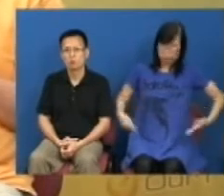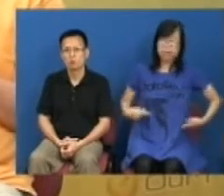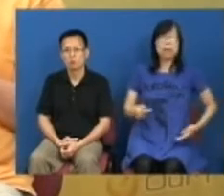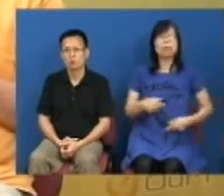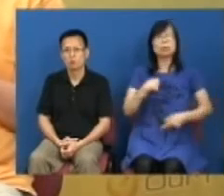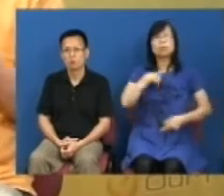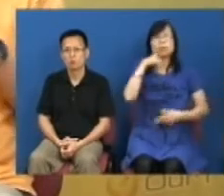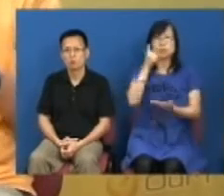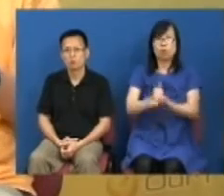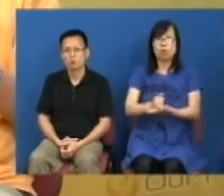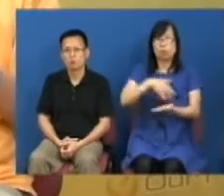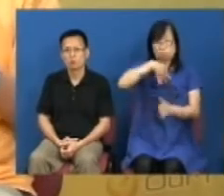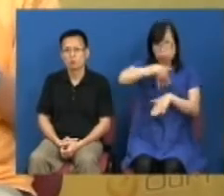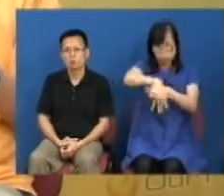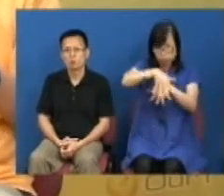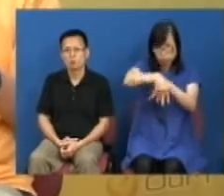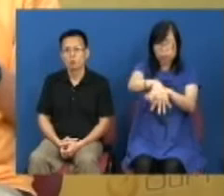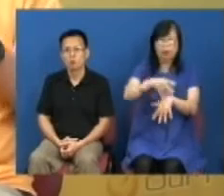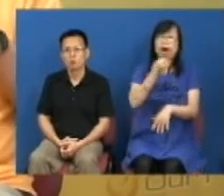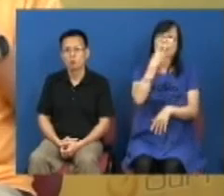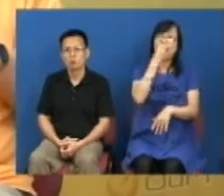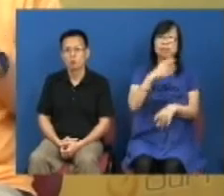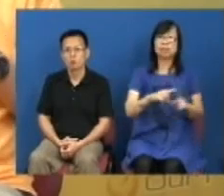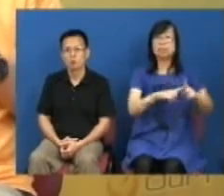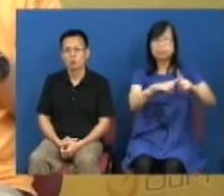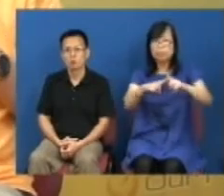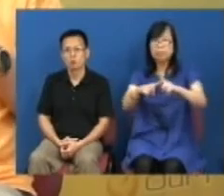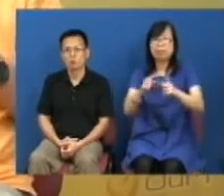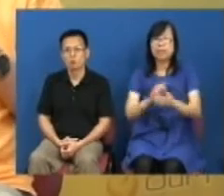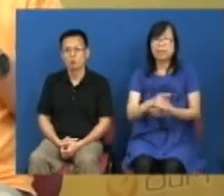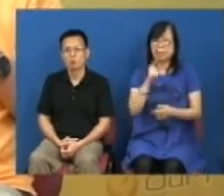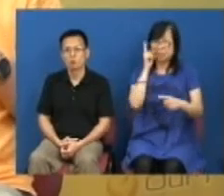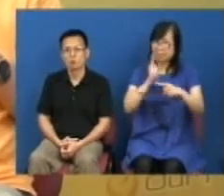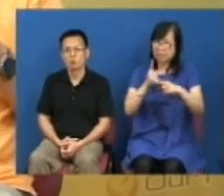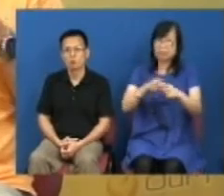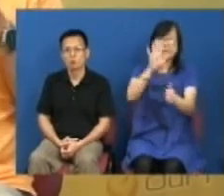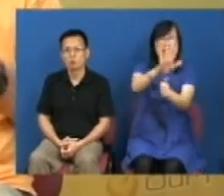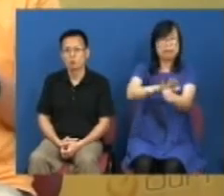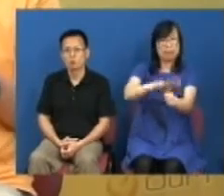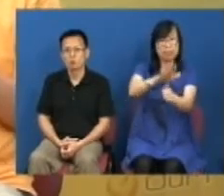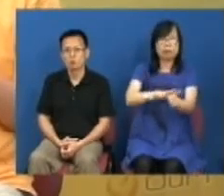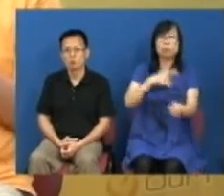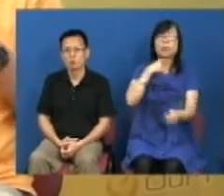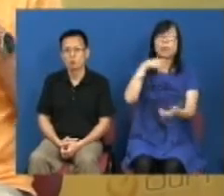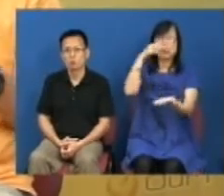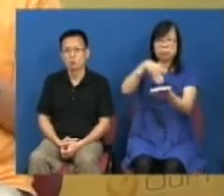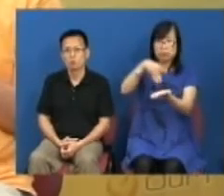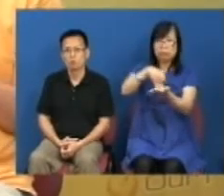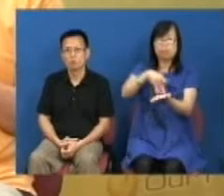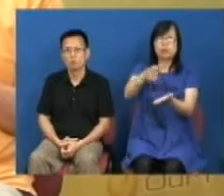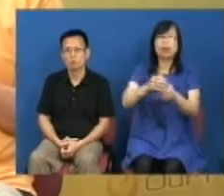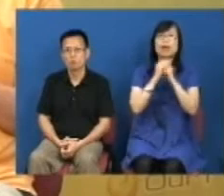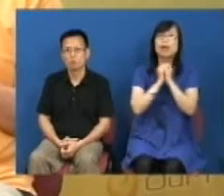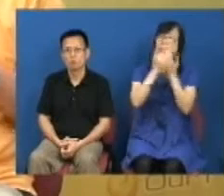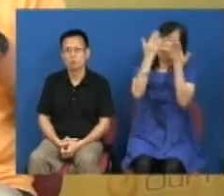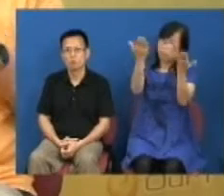参加七一游行所以香港市民即是善良的香港人你们一定要珍惜这个机会如果你们能够参与的话恳请你们